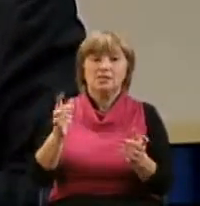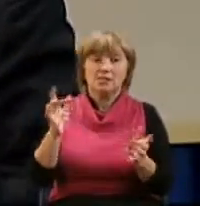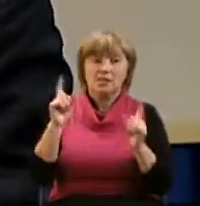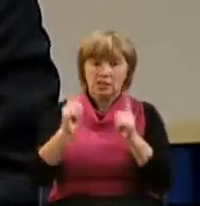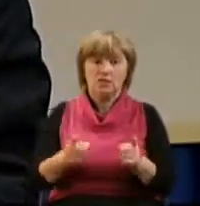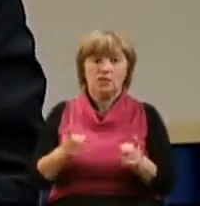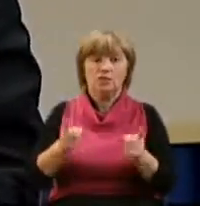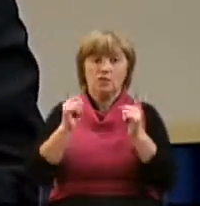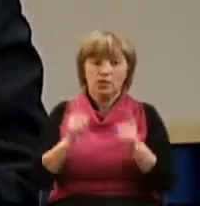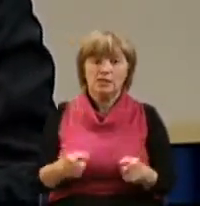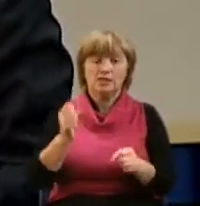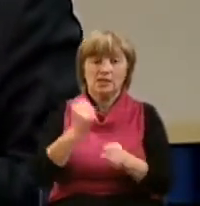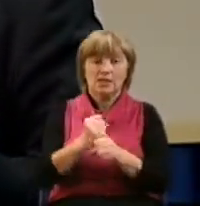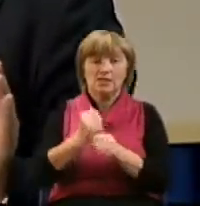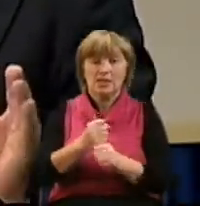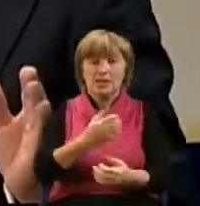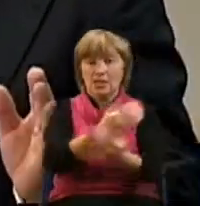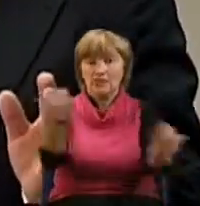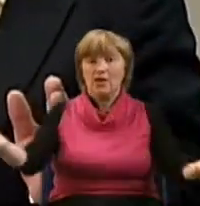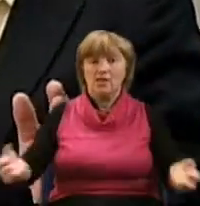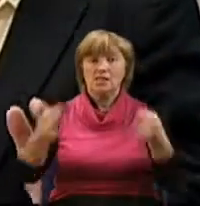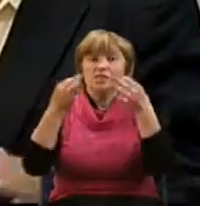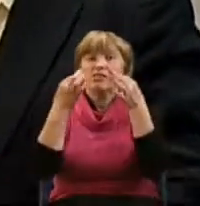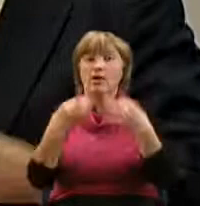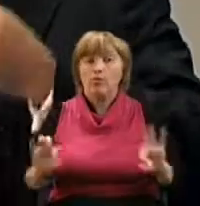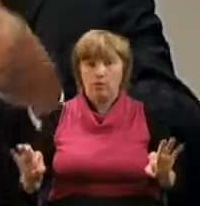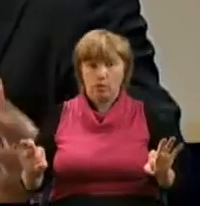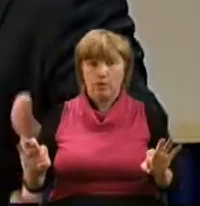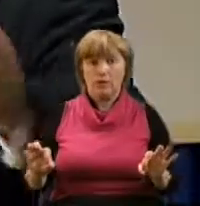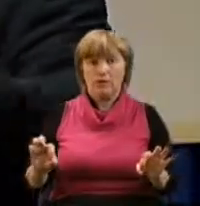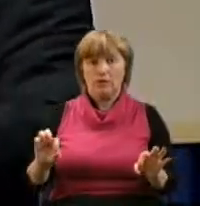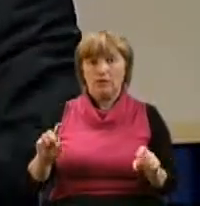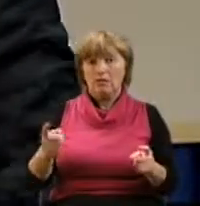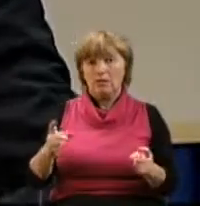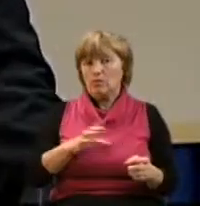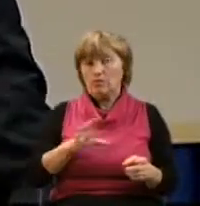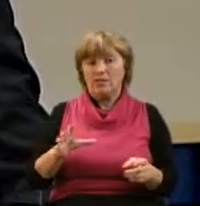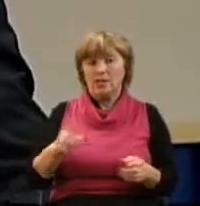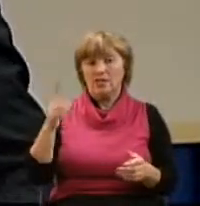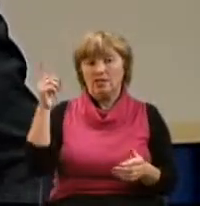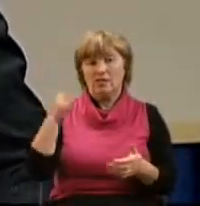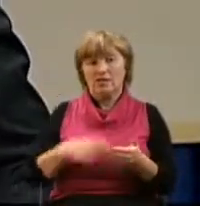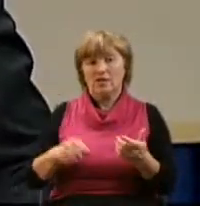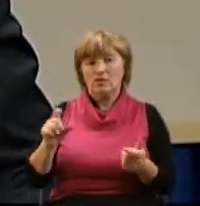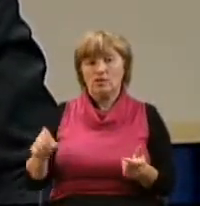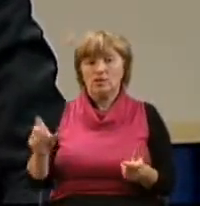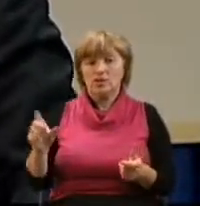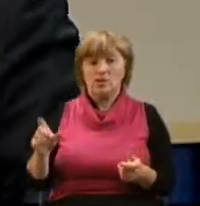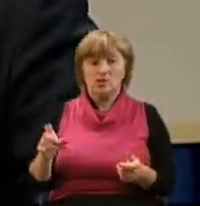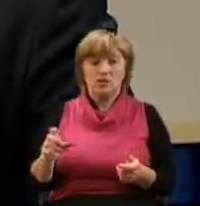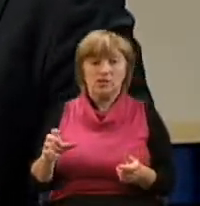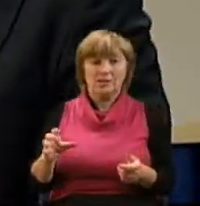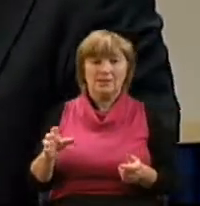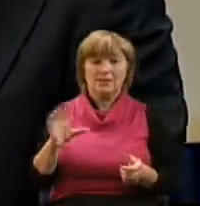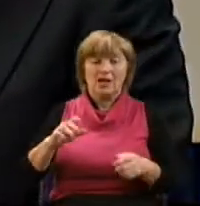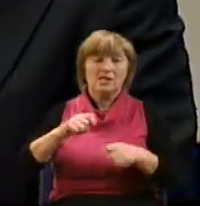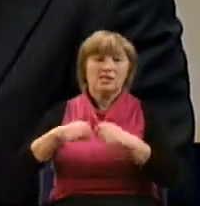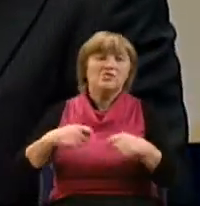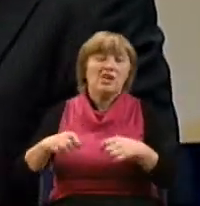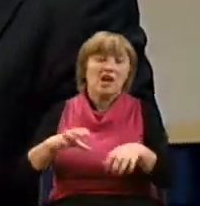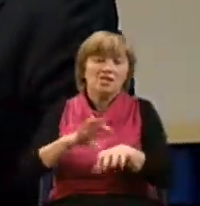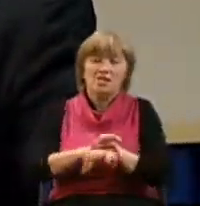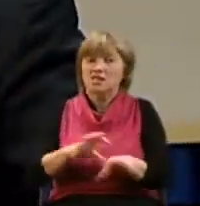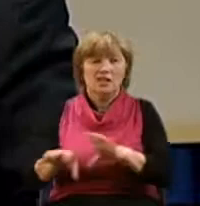основная проблема, почему верующие иногда испытывают несвободу в какой-то сфере своей жизни, зачастую связана, что